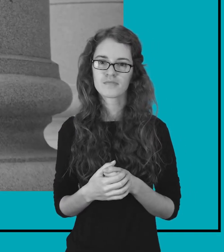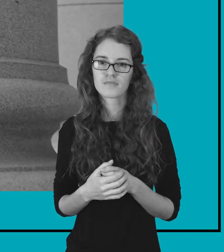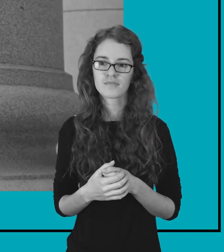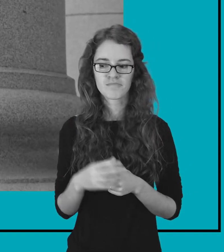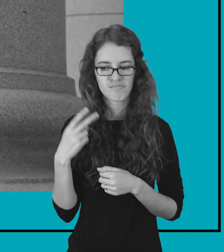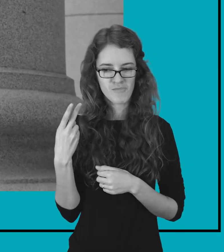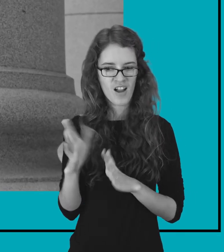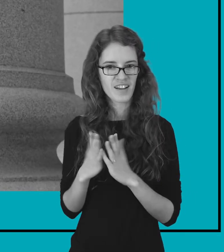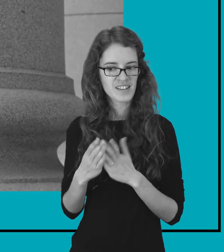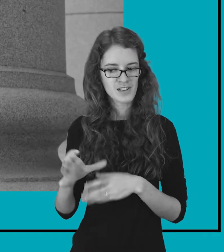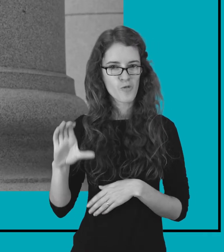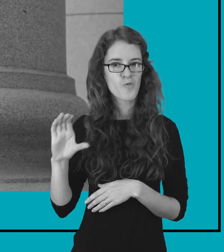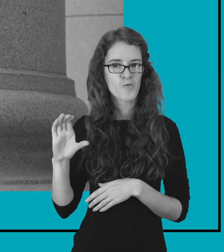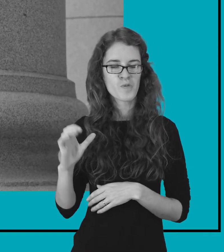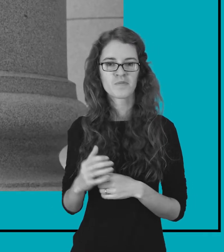Stora knyga.